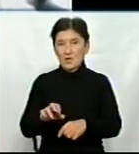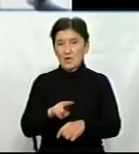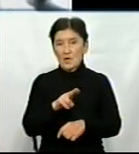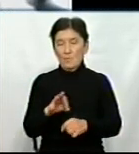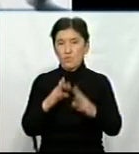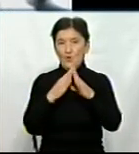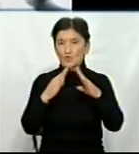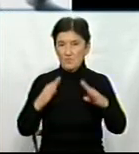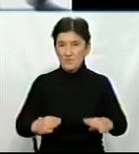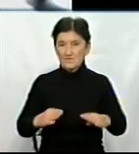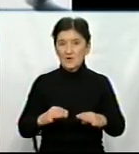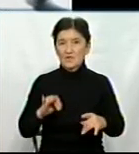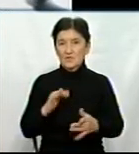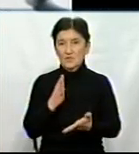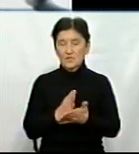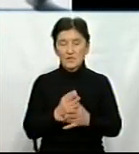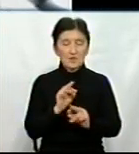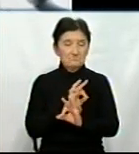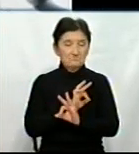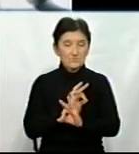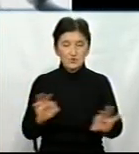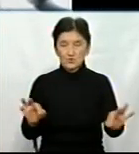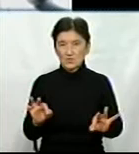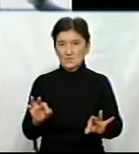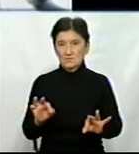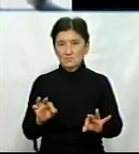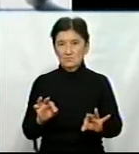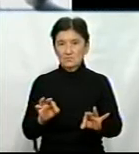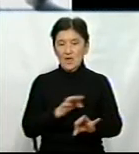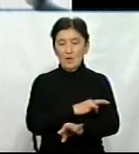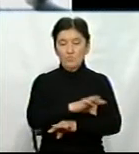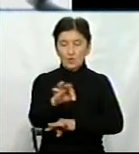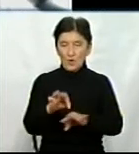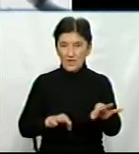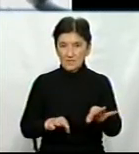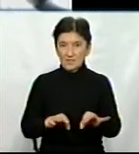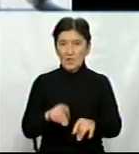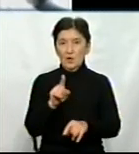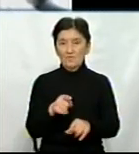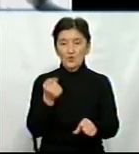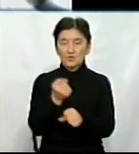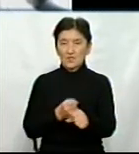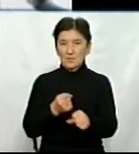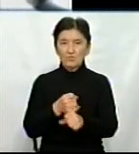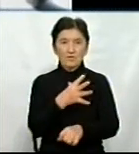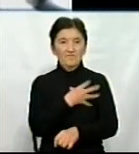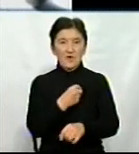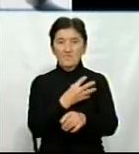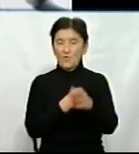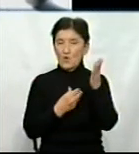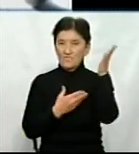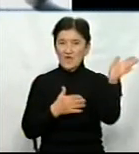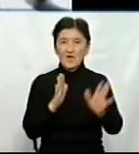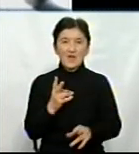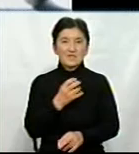домівках, є чудовий проєкт «Фермерська країна», вони роблять поставку у Львові, на жаль, у